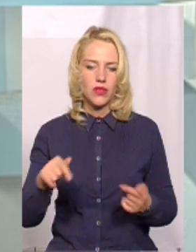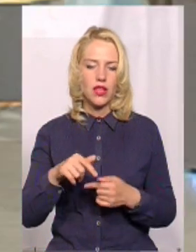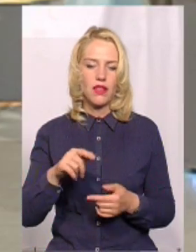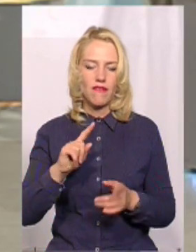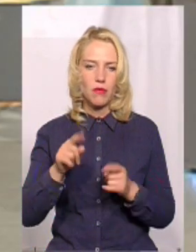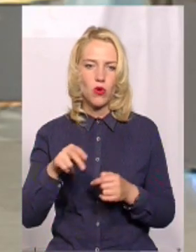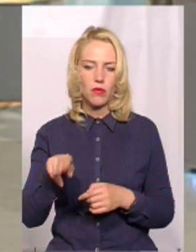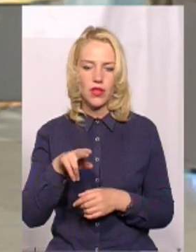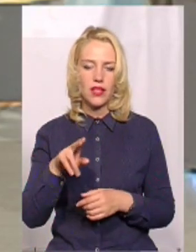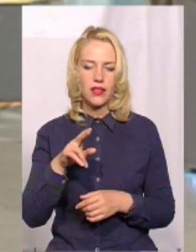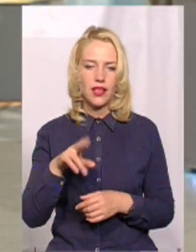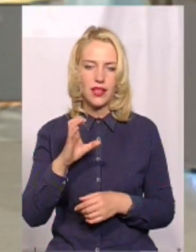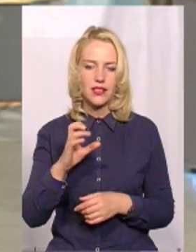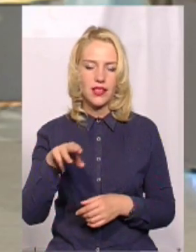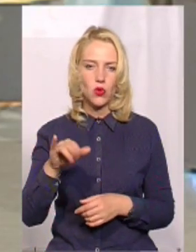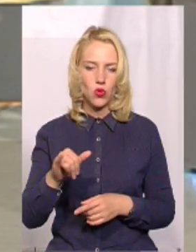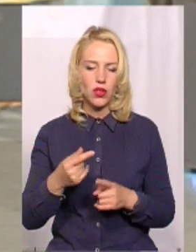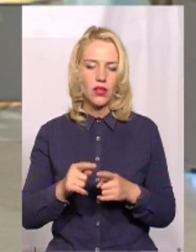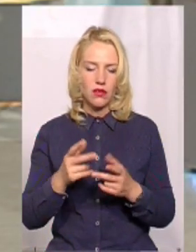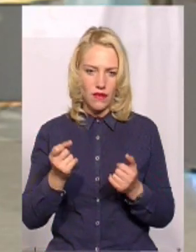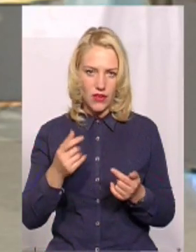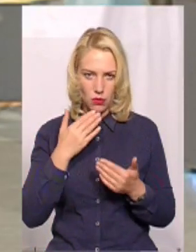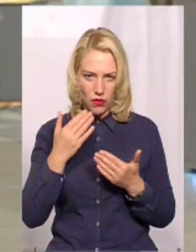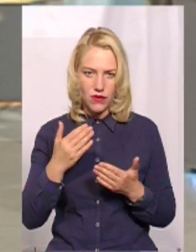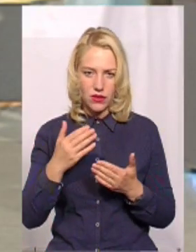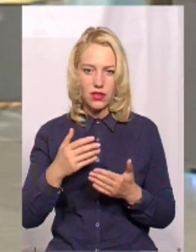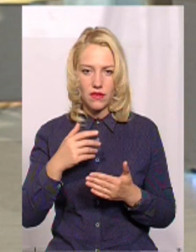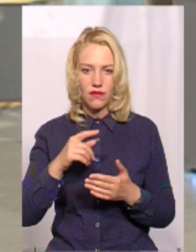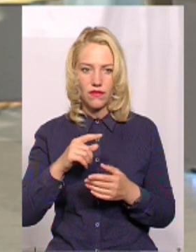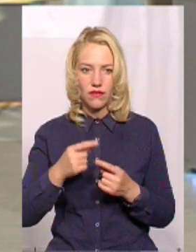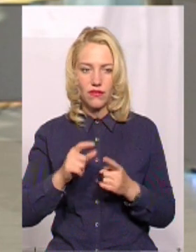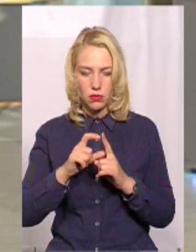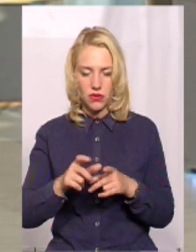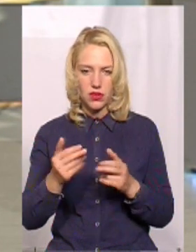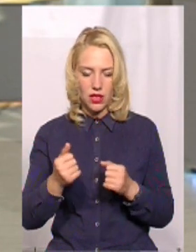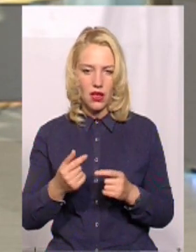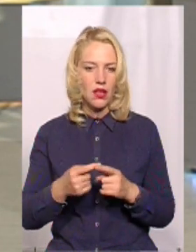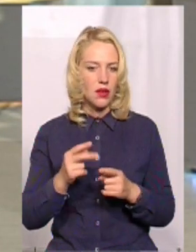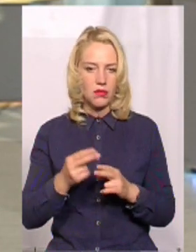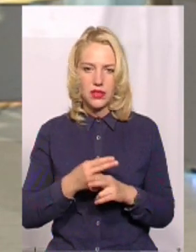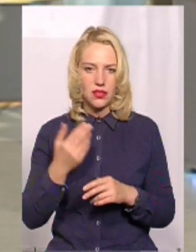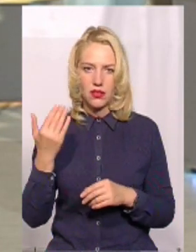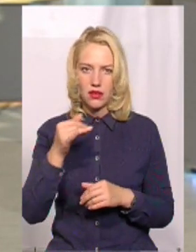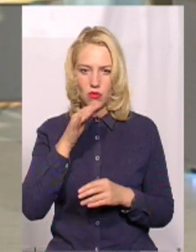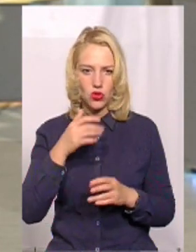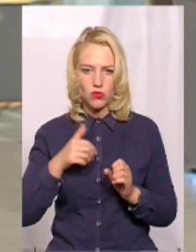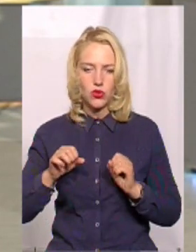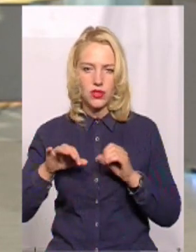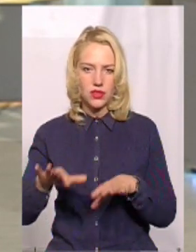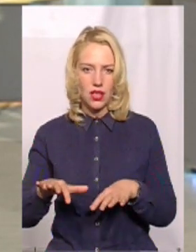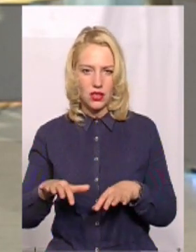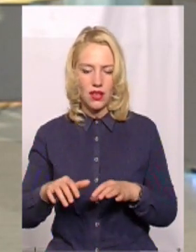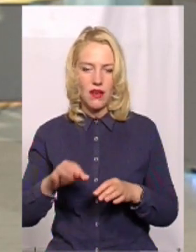Відповідає? Так. Без цього об'єкт не здається. В експлуатації кошти не